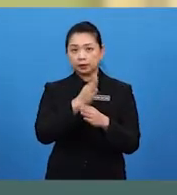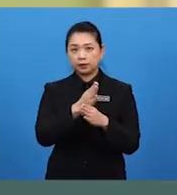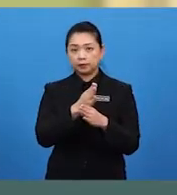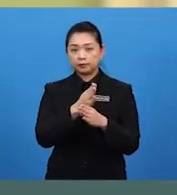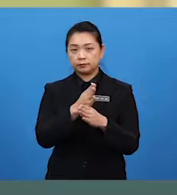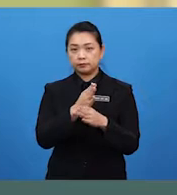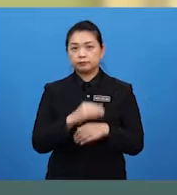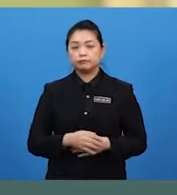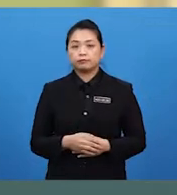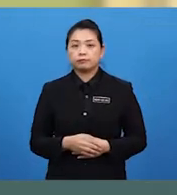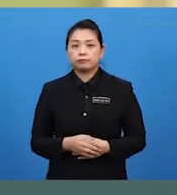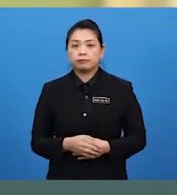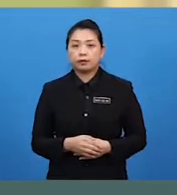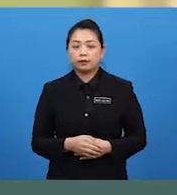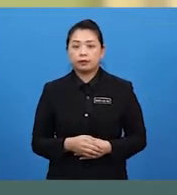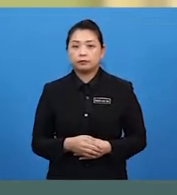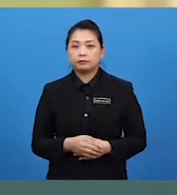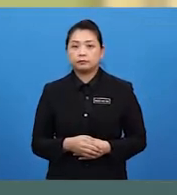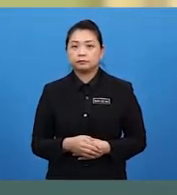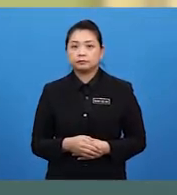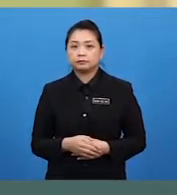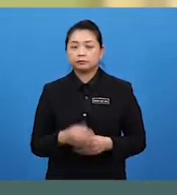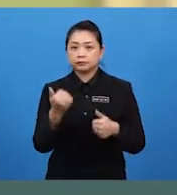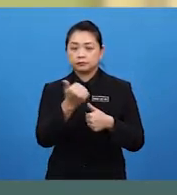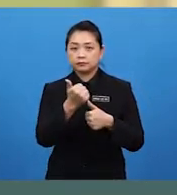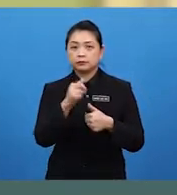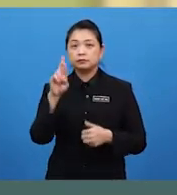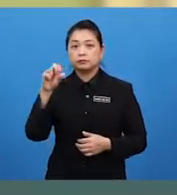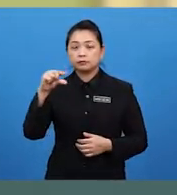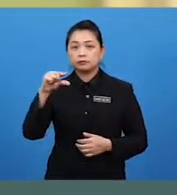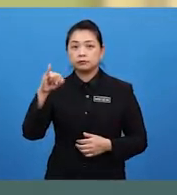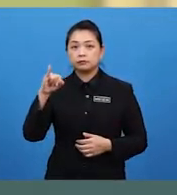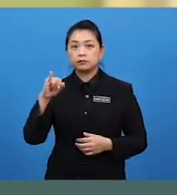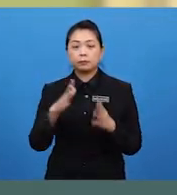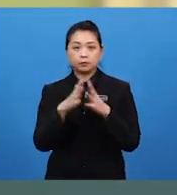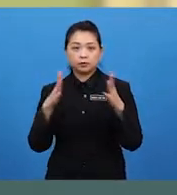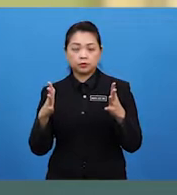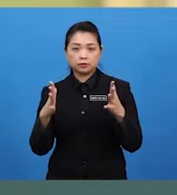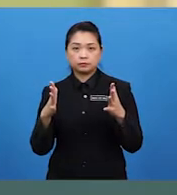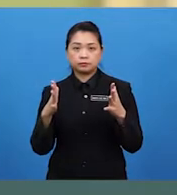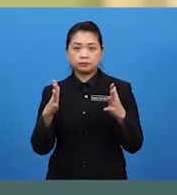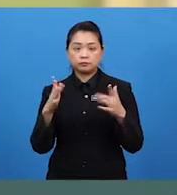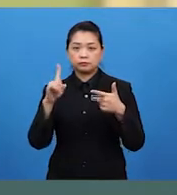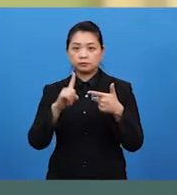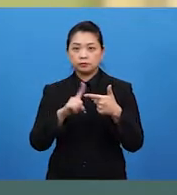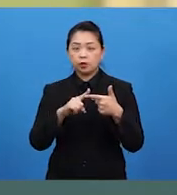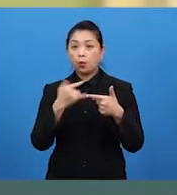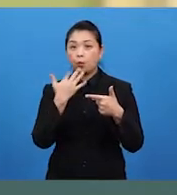pernyataan berikut Pertama, ranggi besar Kedua,